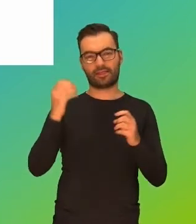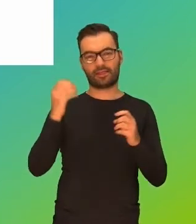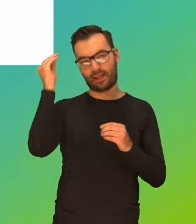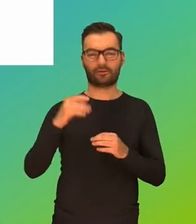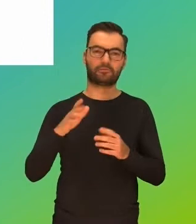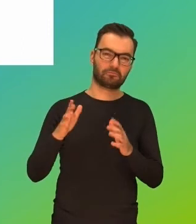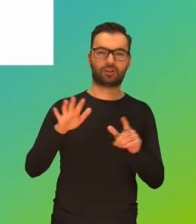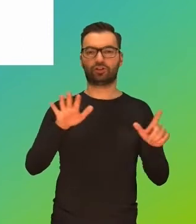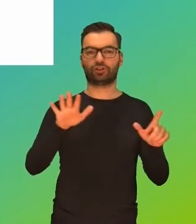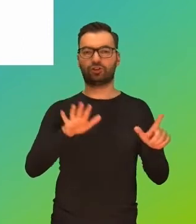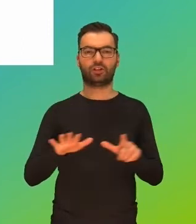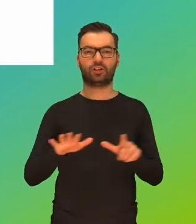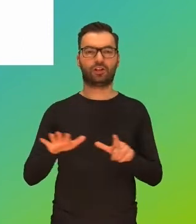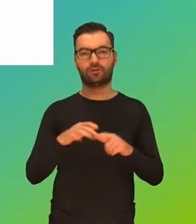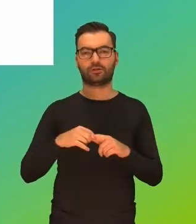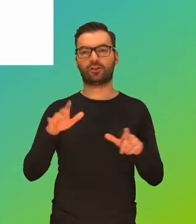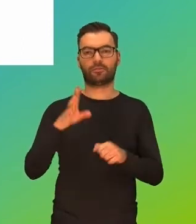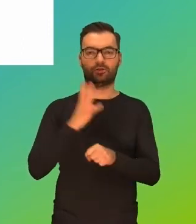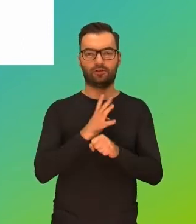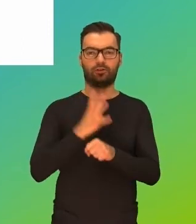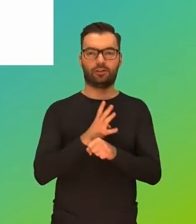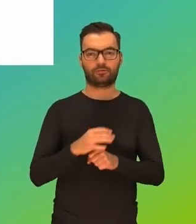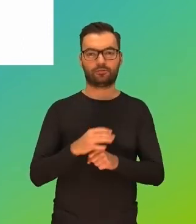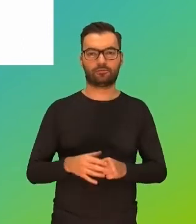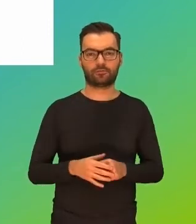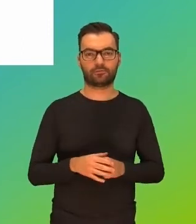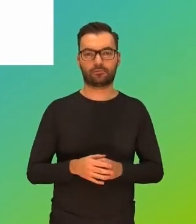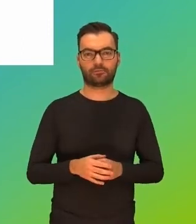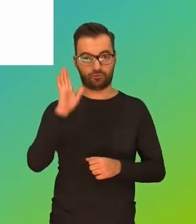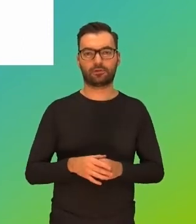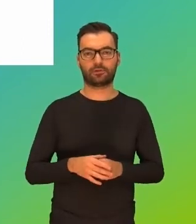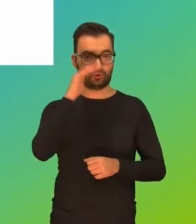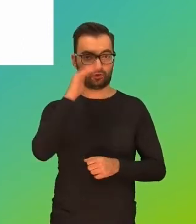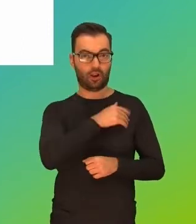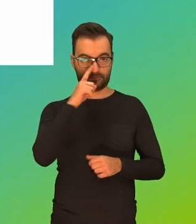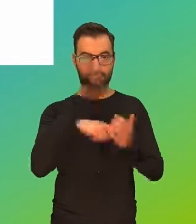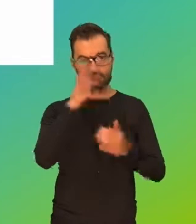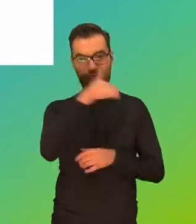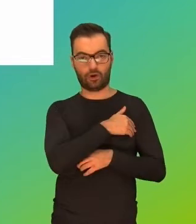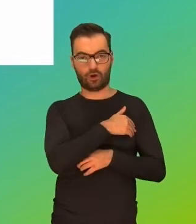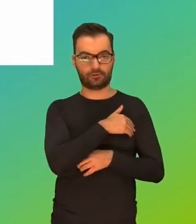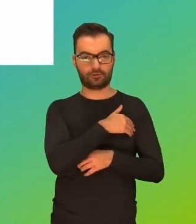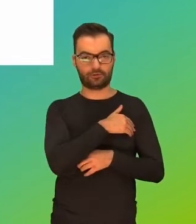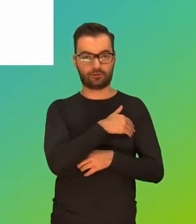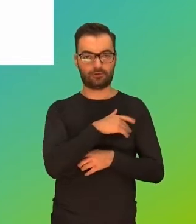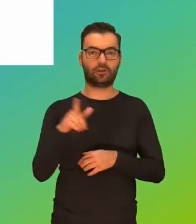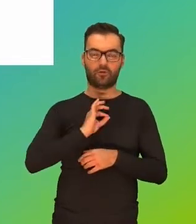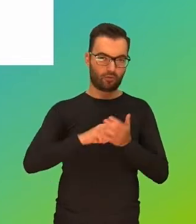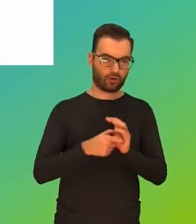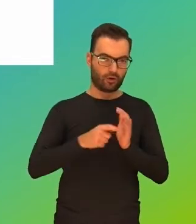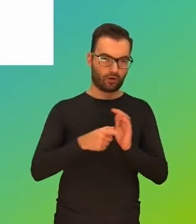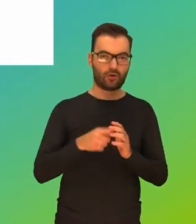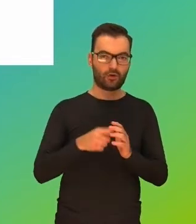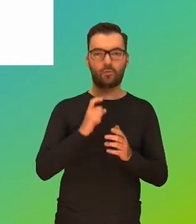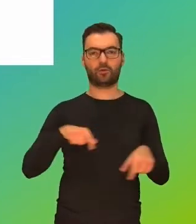mniej więcej 7 godzin 40 minut. W szkole, w szkole tylko we własnym pokoju